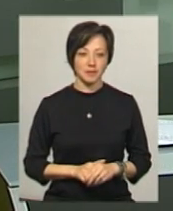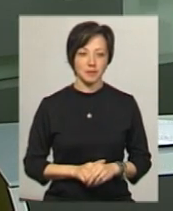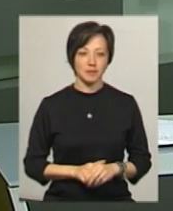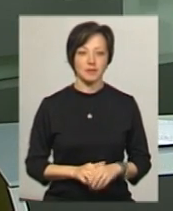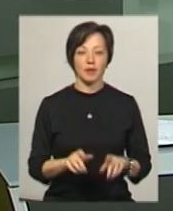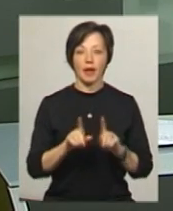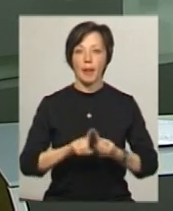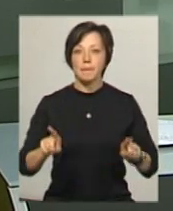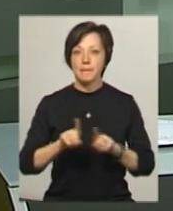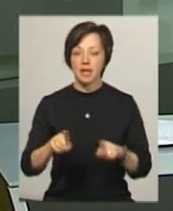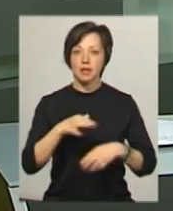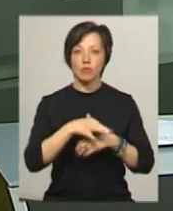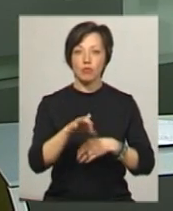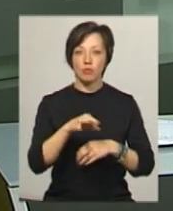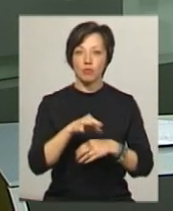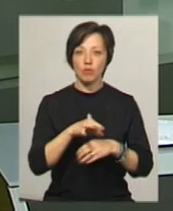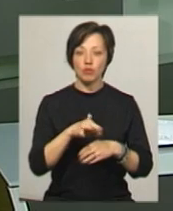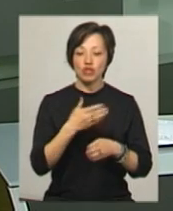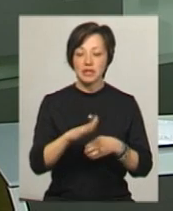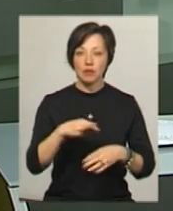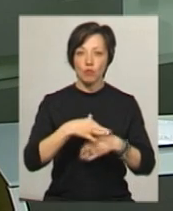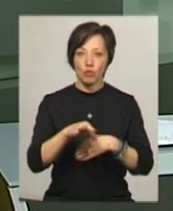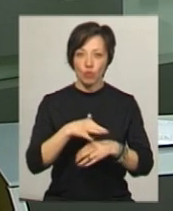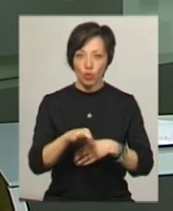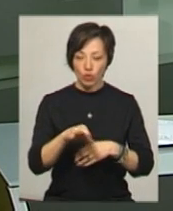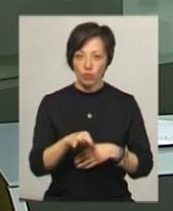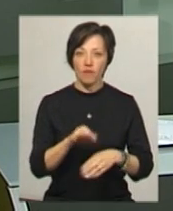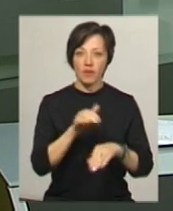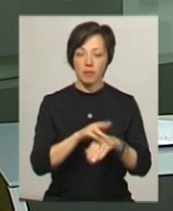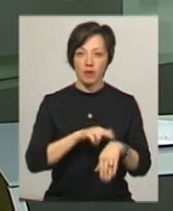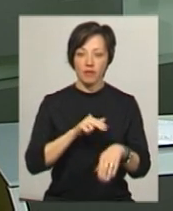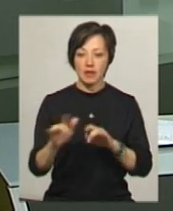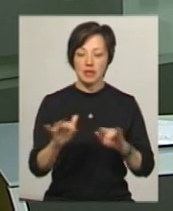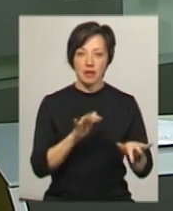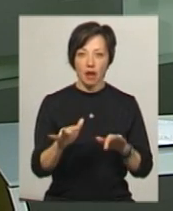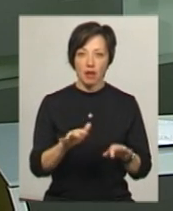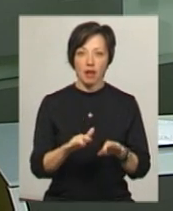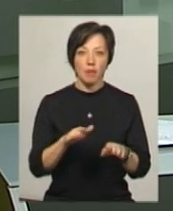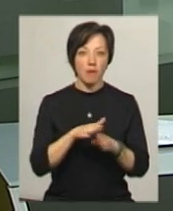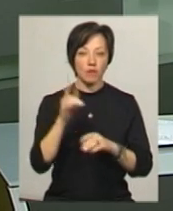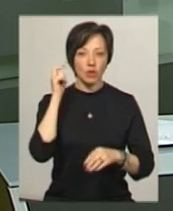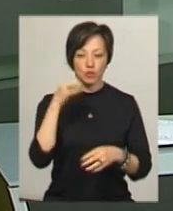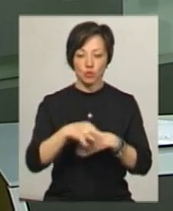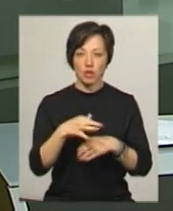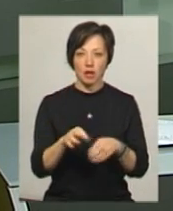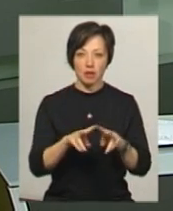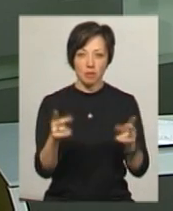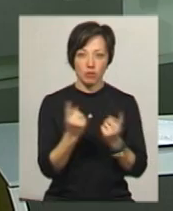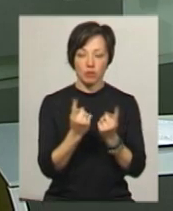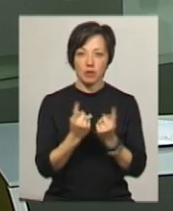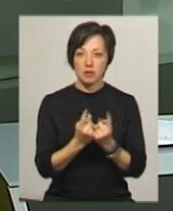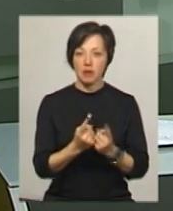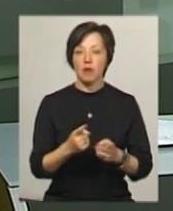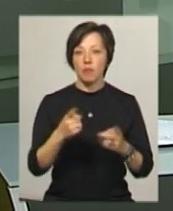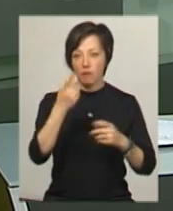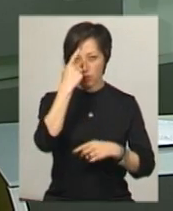Елементи булінгу виявили правоохоронці у діях неповнолітніх, котрі знущались над одноліткою Про це розповів начальник відділу ювенальної